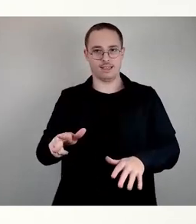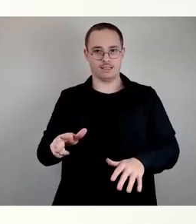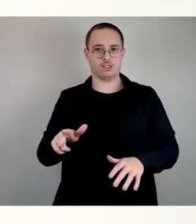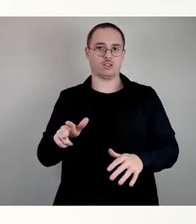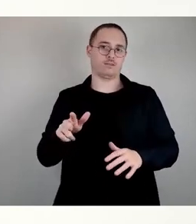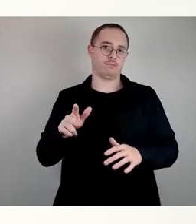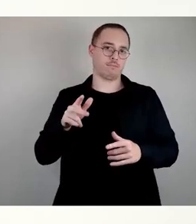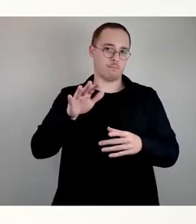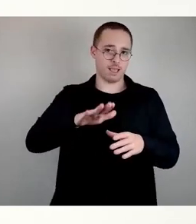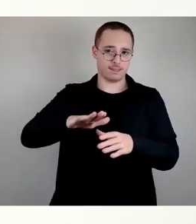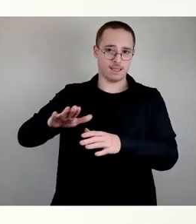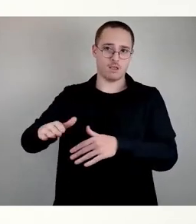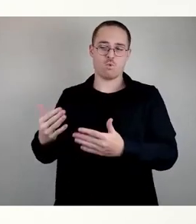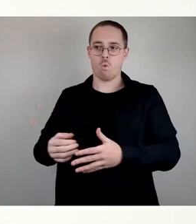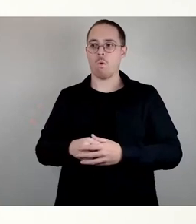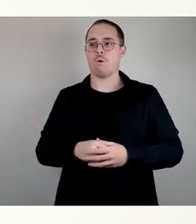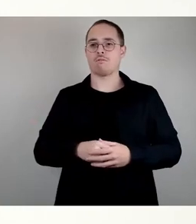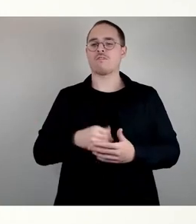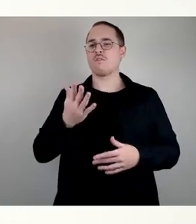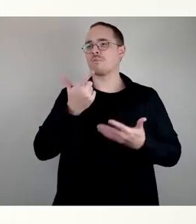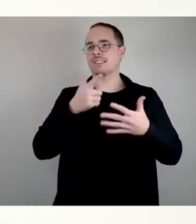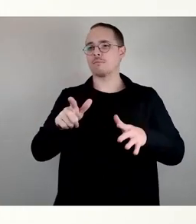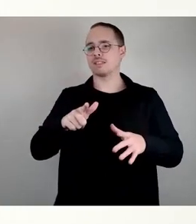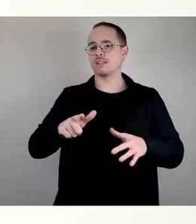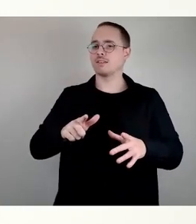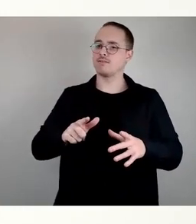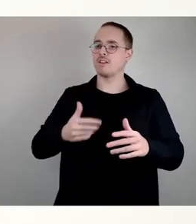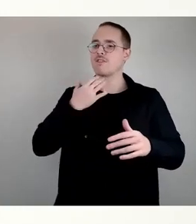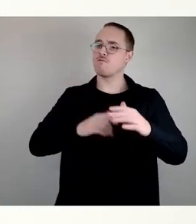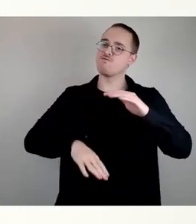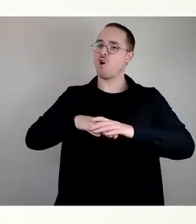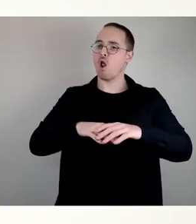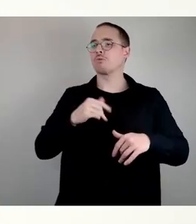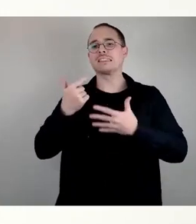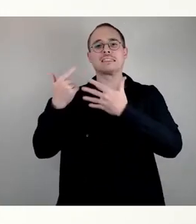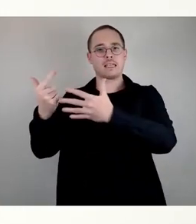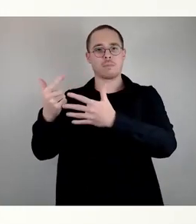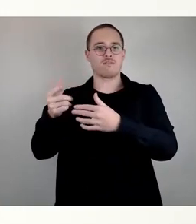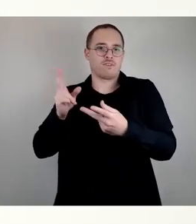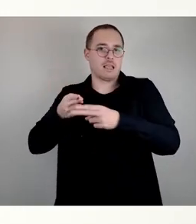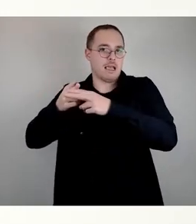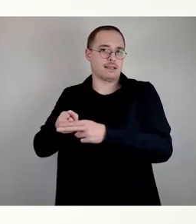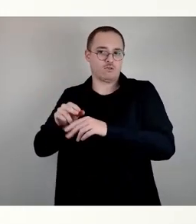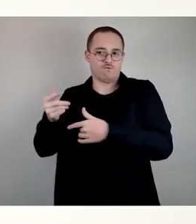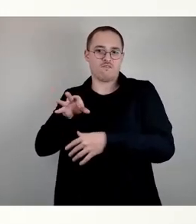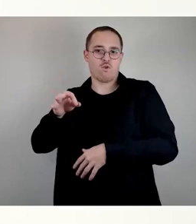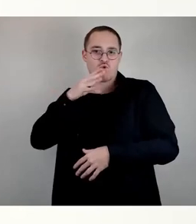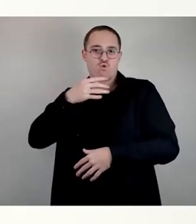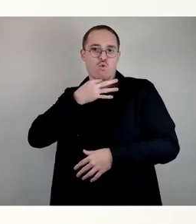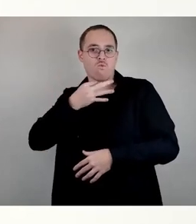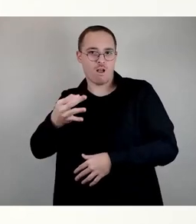käme man auf 200 Euro pro Kopf und Monat. Das heißt, diese Vorlage dient dazu, die